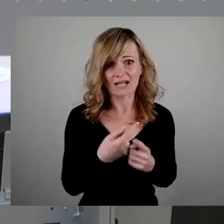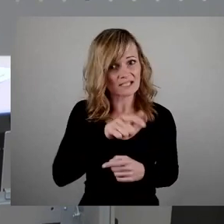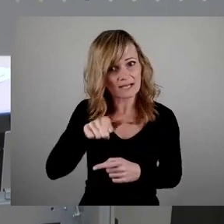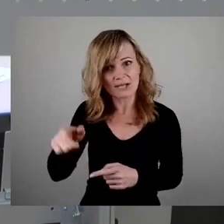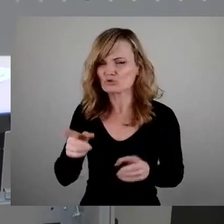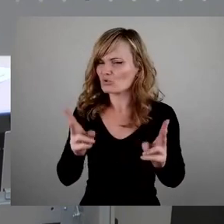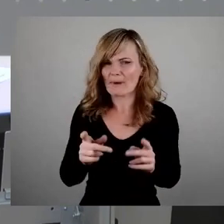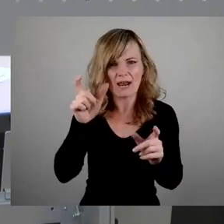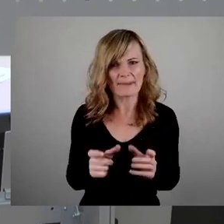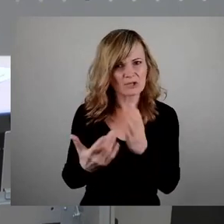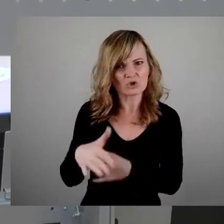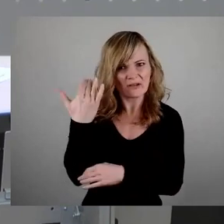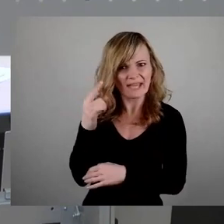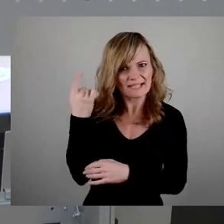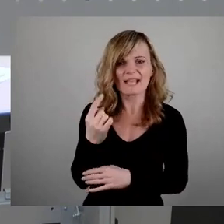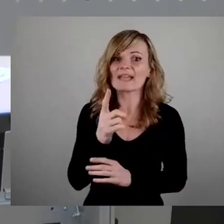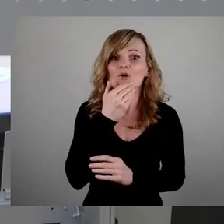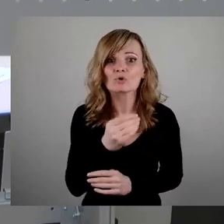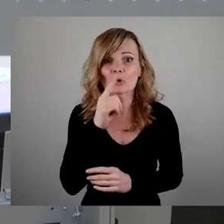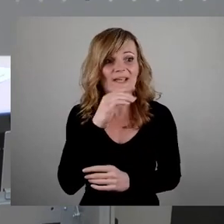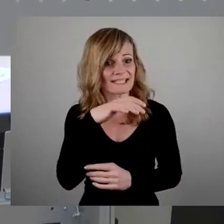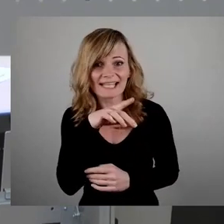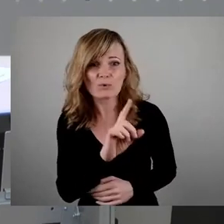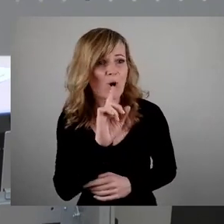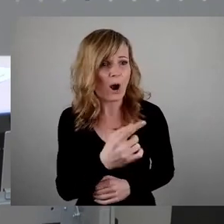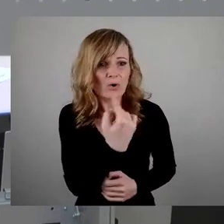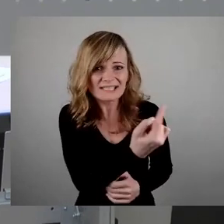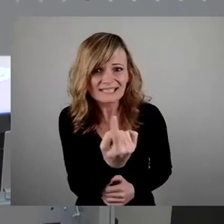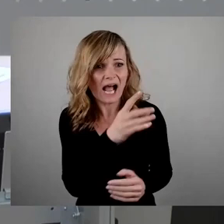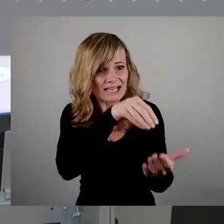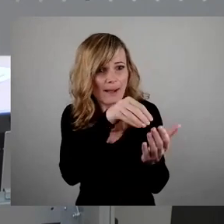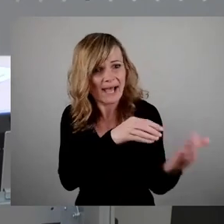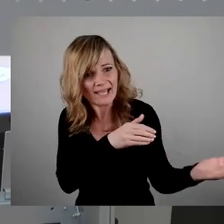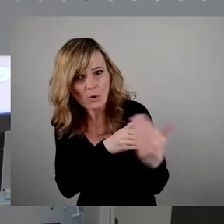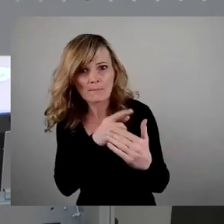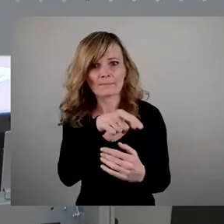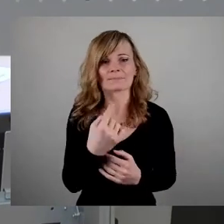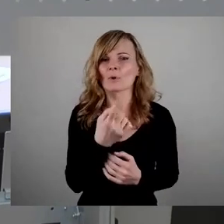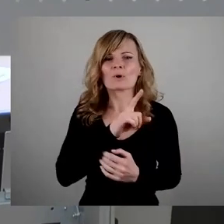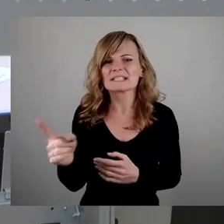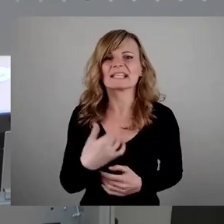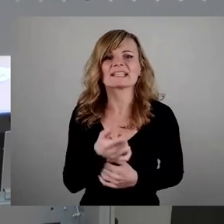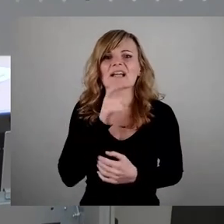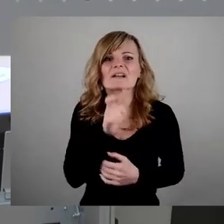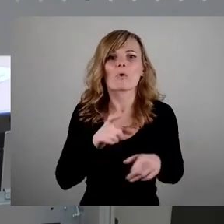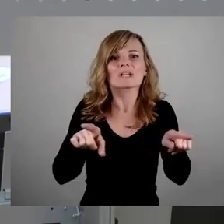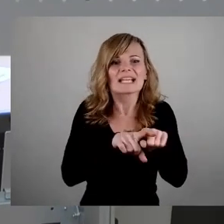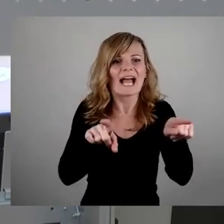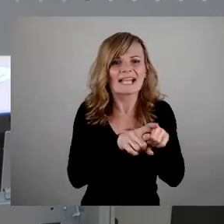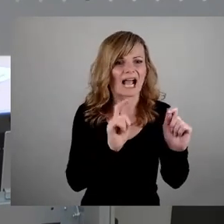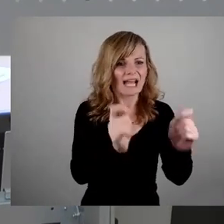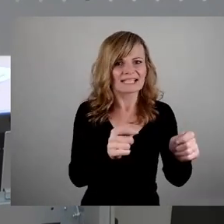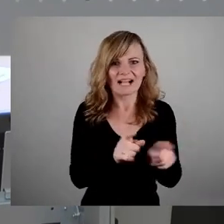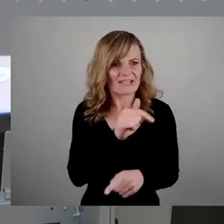Mensch waren. Es wäre schön, es wäre schön, wenn die CDU auch sich da einreihen würde und nicht wortgleiche Anträge quasi wie die AfD